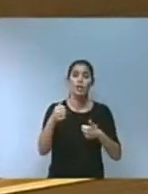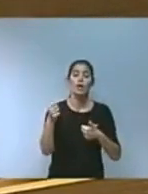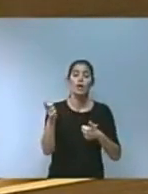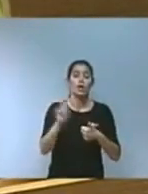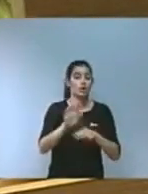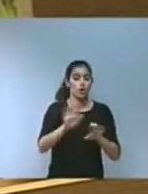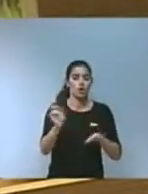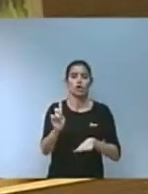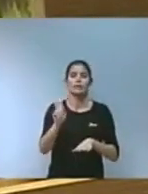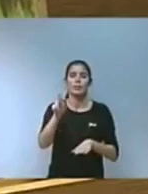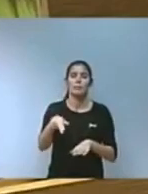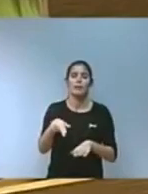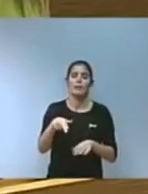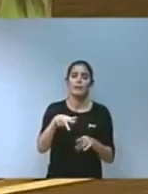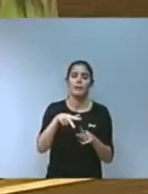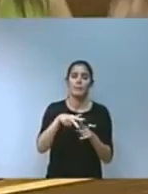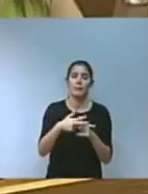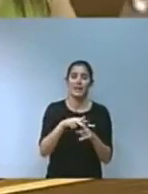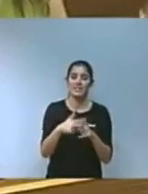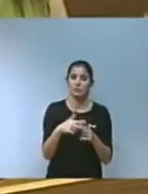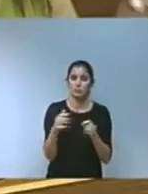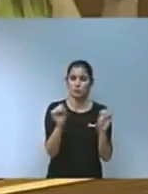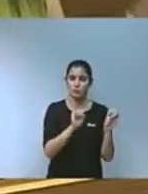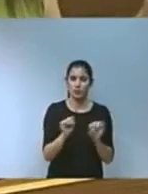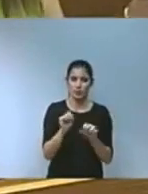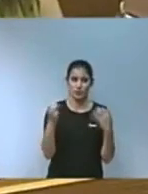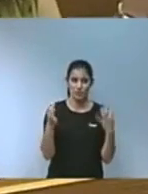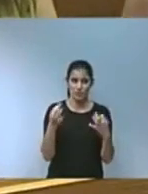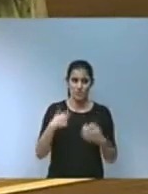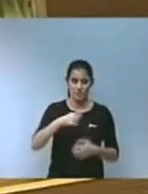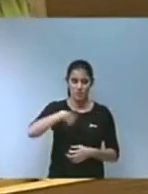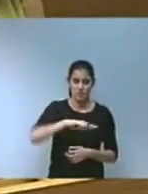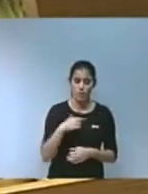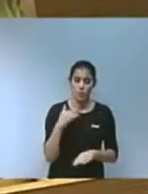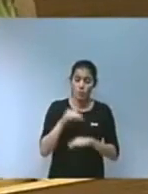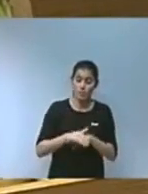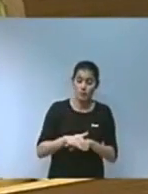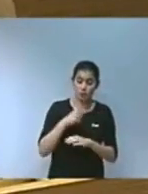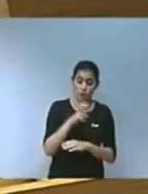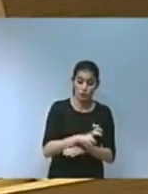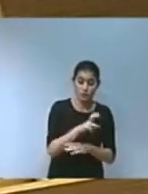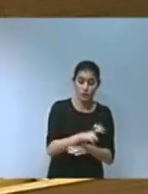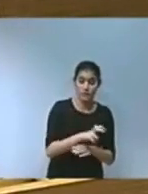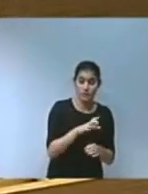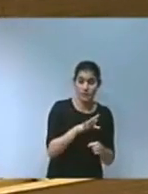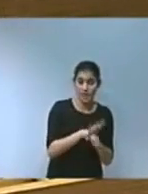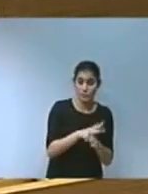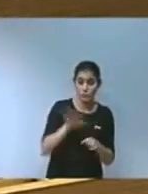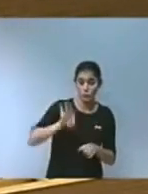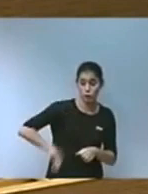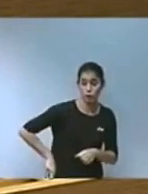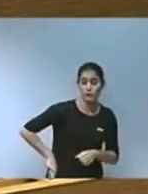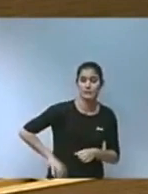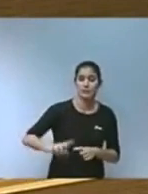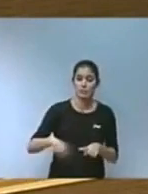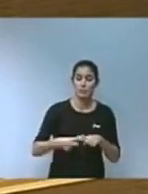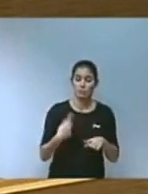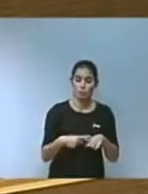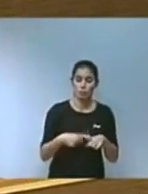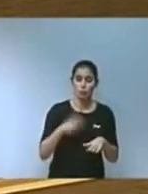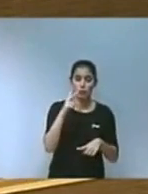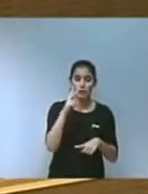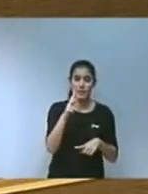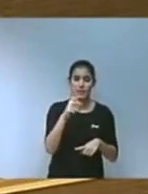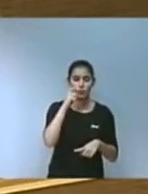protecció el compliment de les obligacions dels nostres agricultors sobre el producte i el dret humà a una alimentació amb